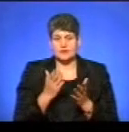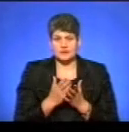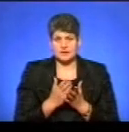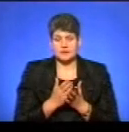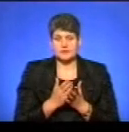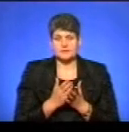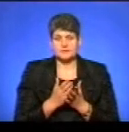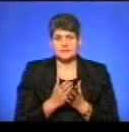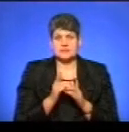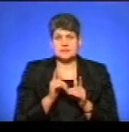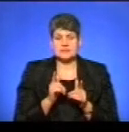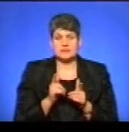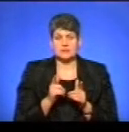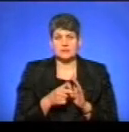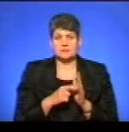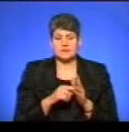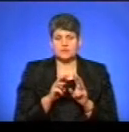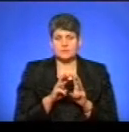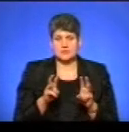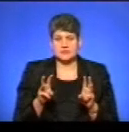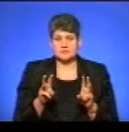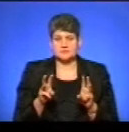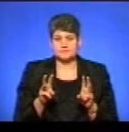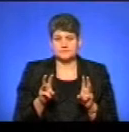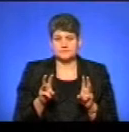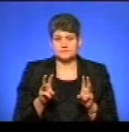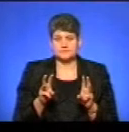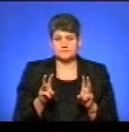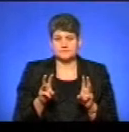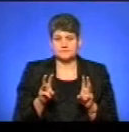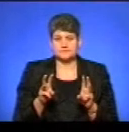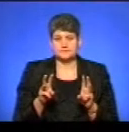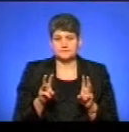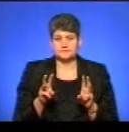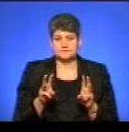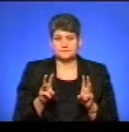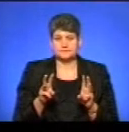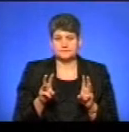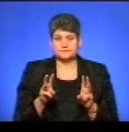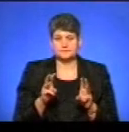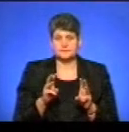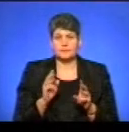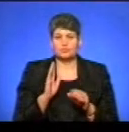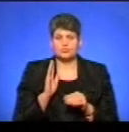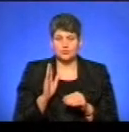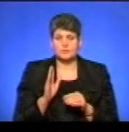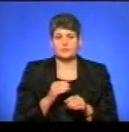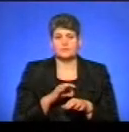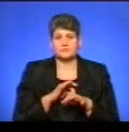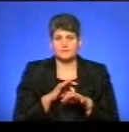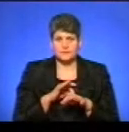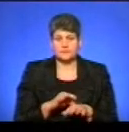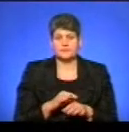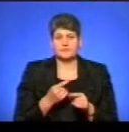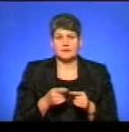є згідно постанови Кабінету міністрів, в нас є аптечну мережу, буде здійснюватися